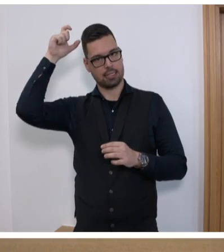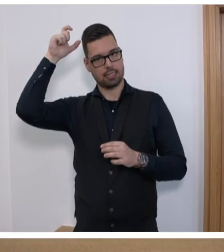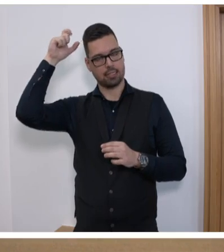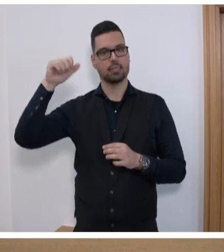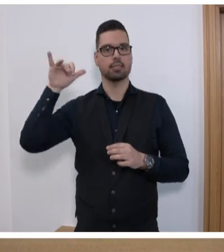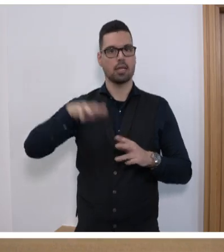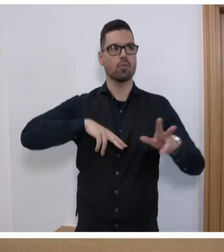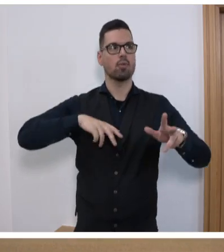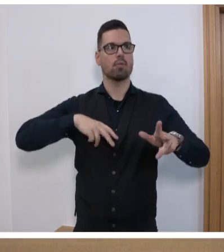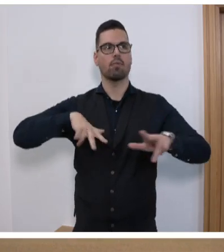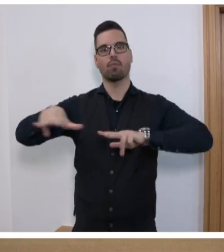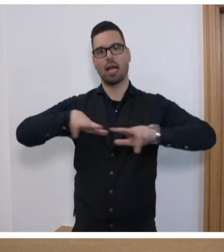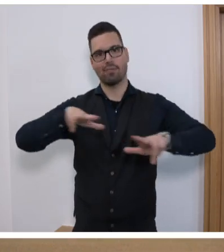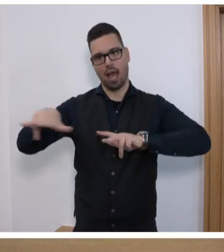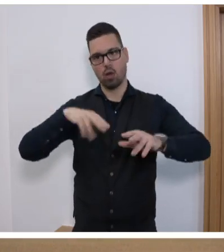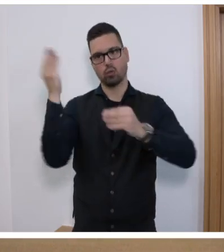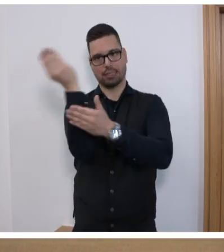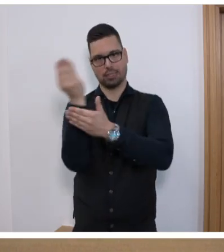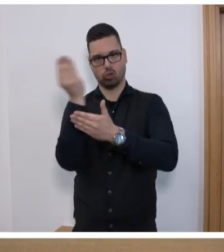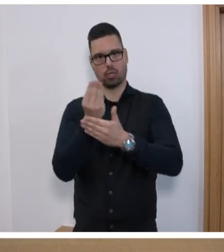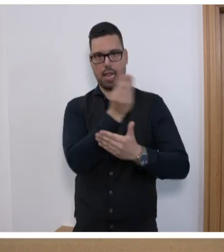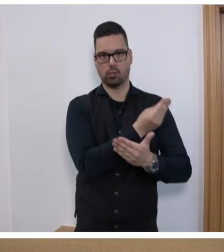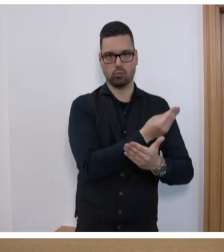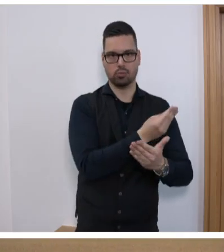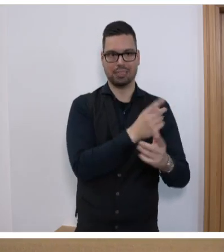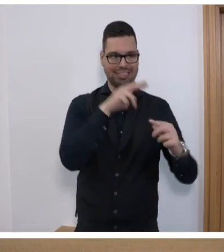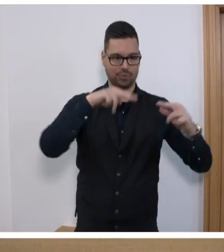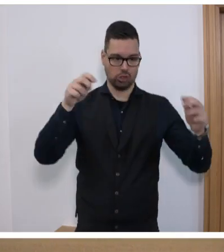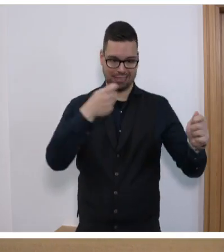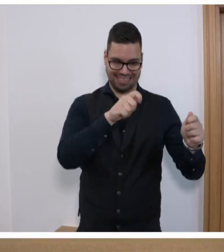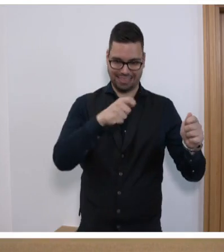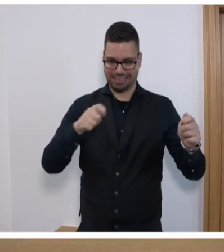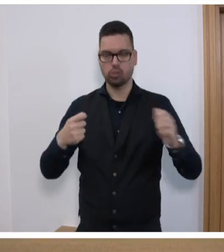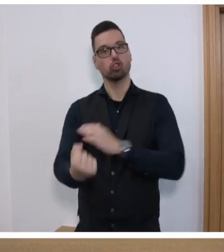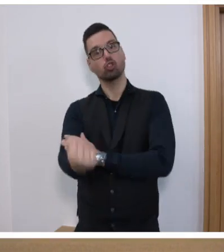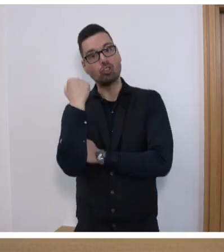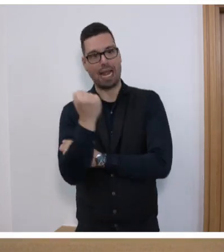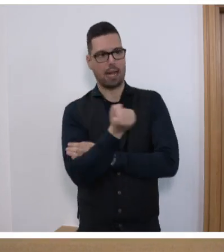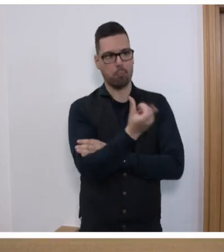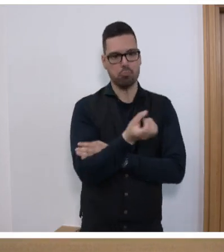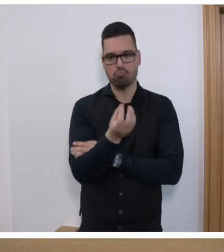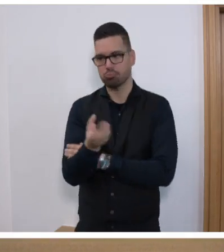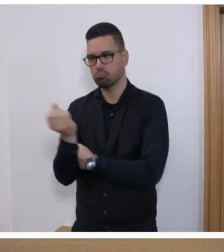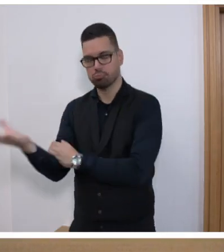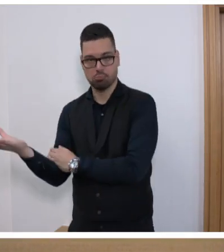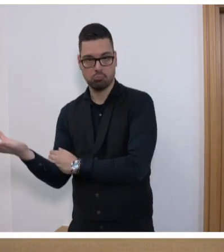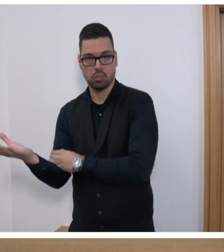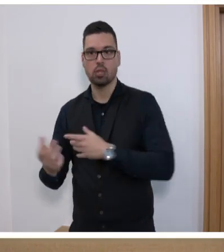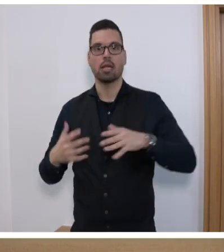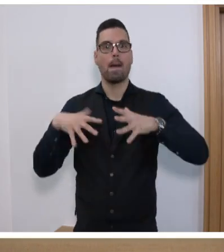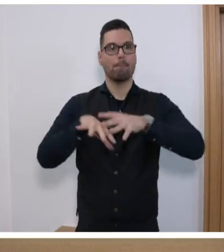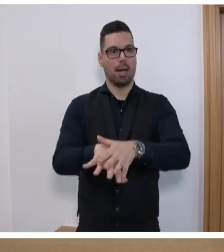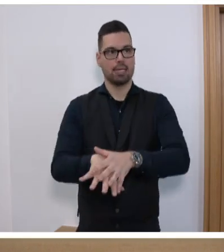zur verfahrensleitenden Gestaltung an verschiedenen Stellschrauben des Gesetzes gestärkt und hierdurch ein Beitrag zur